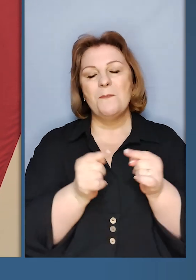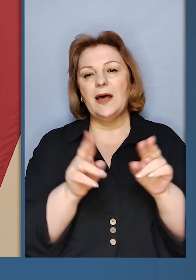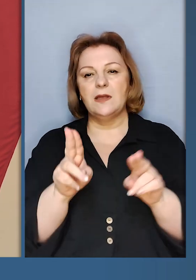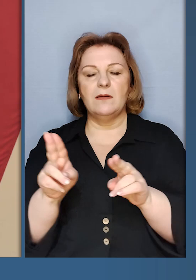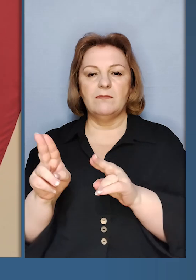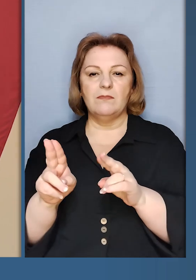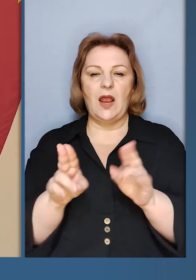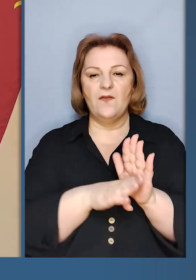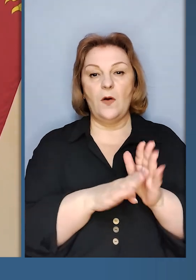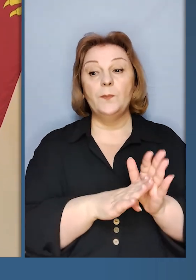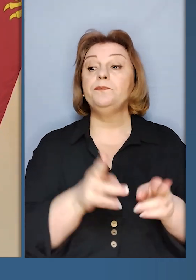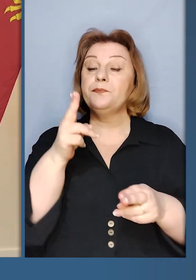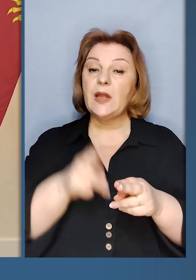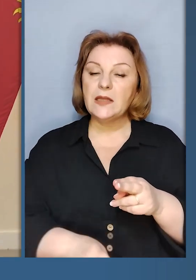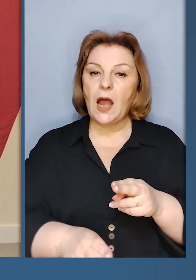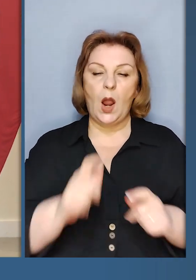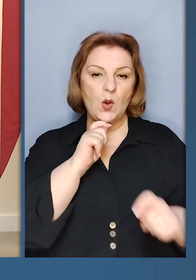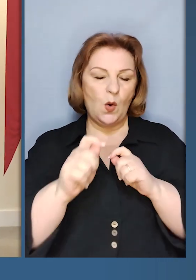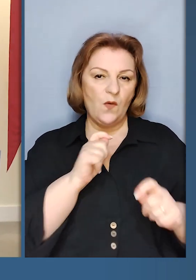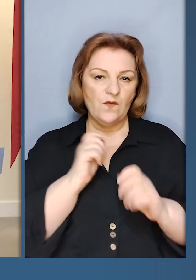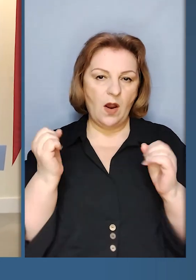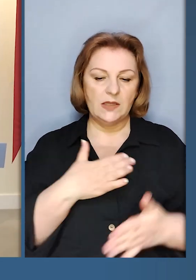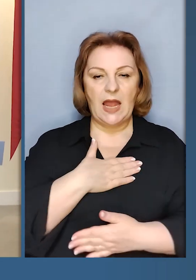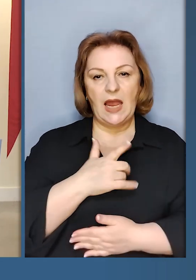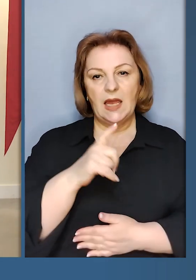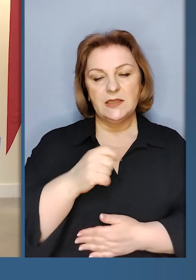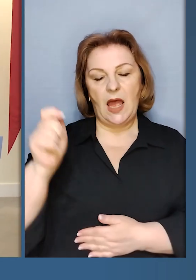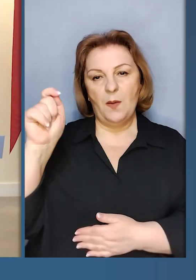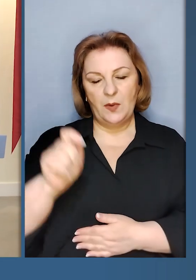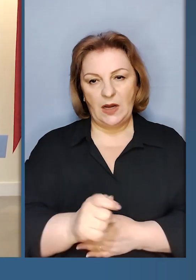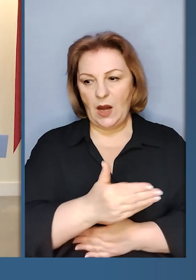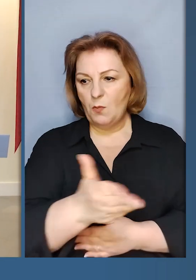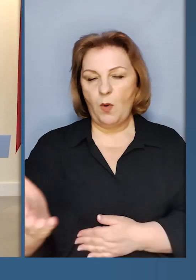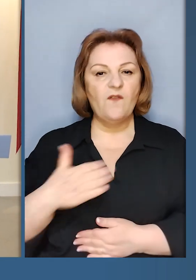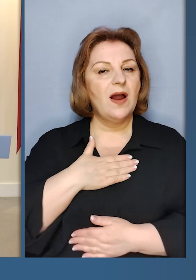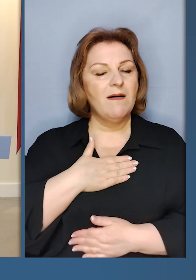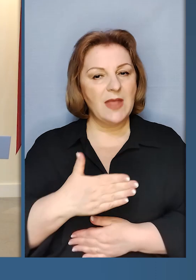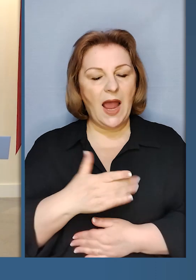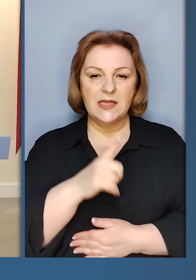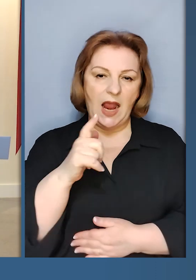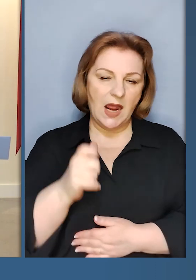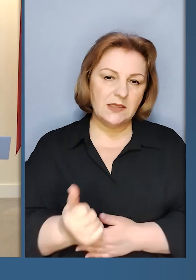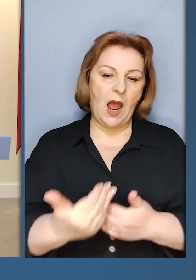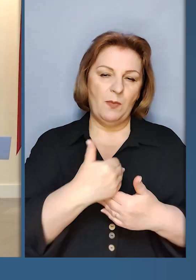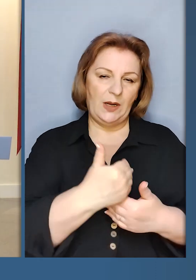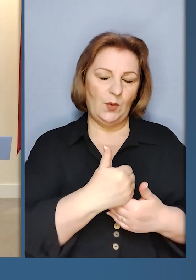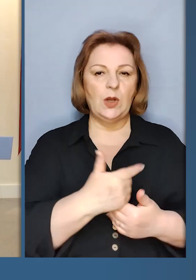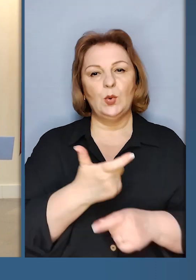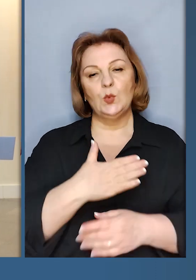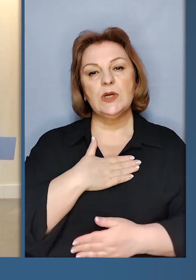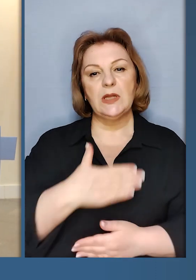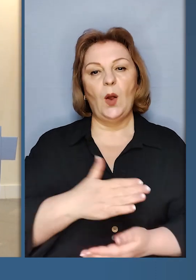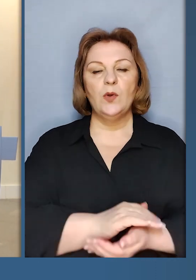виконані. Дякую, пане Президенте. Це вже кінець нашої конференції. Дуже дякуємо за прибуття. Дякую